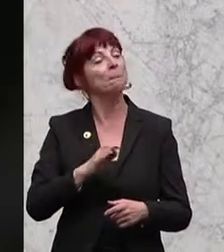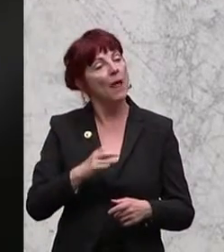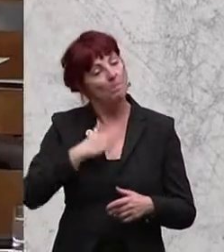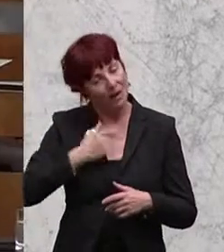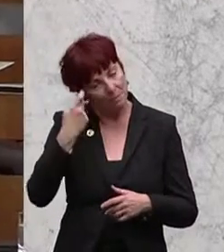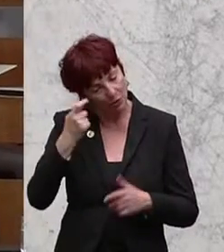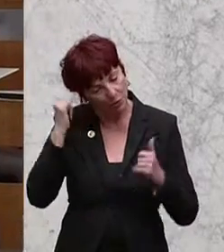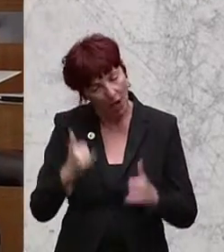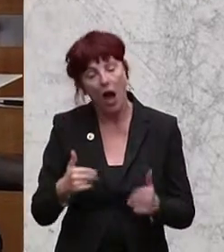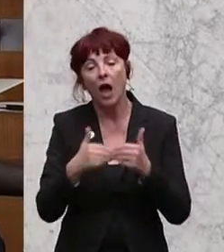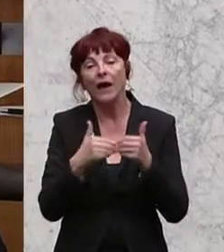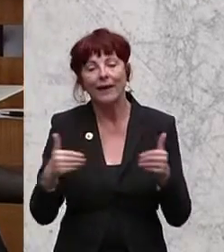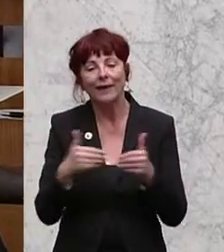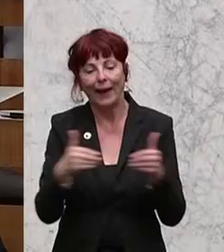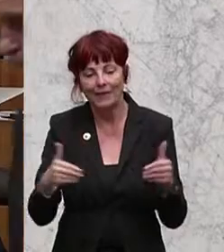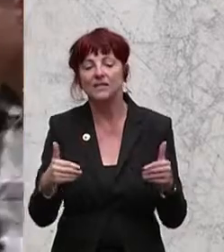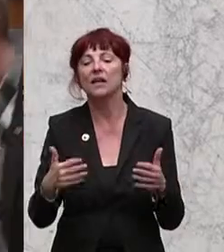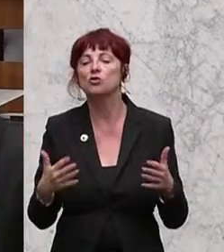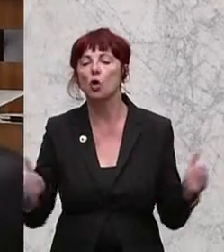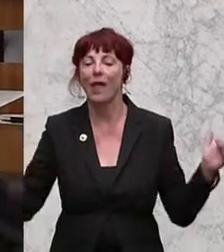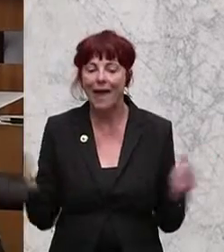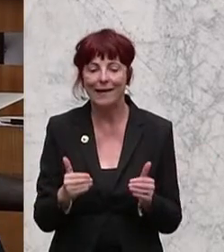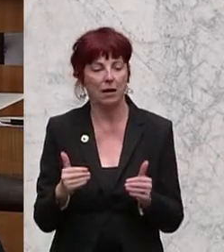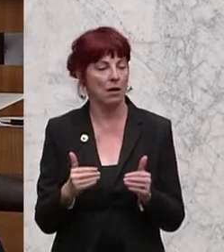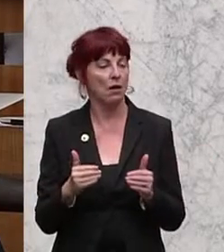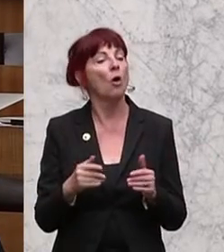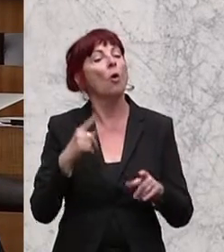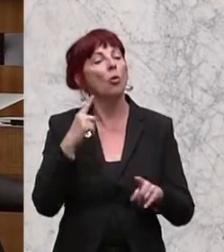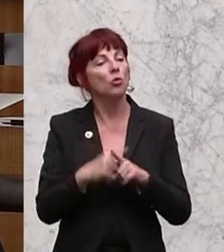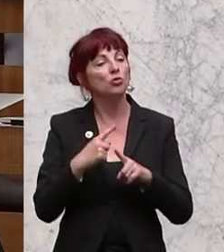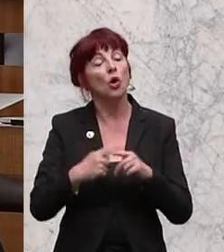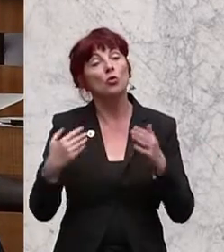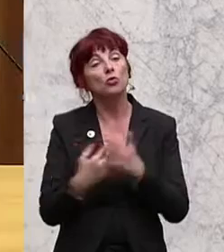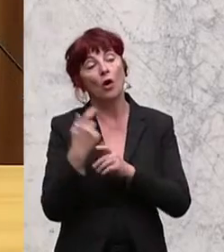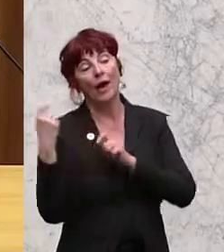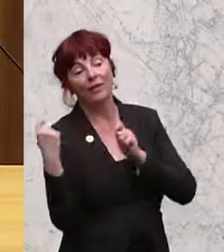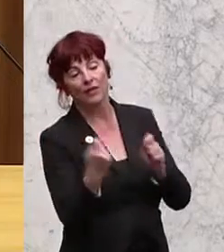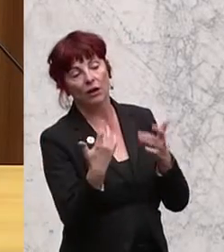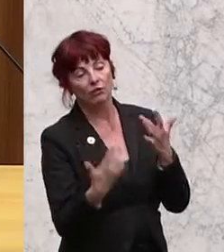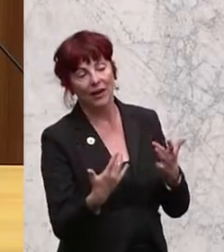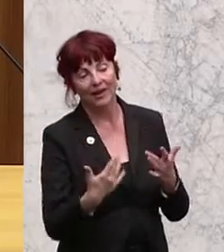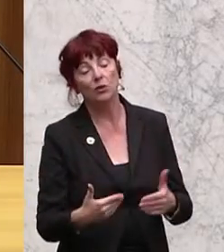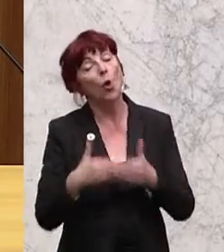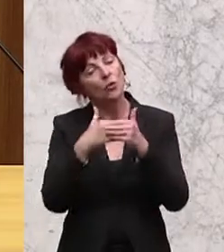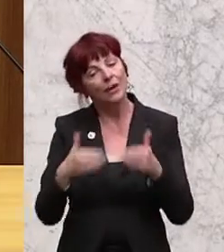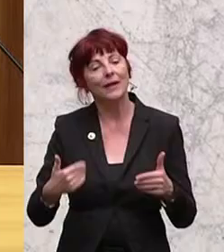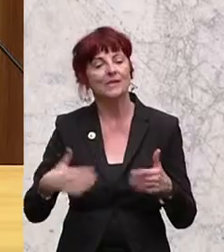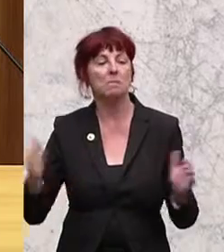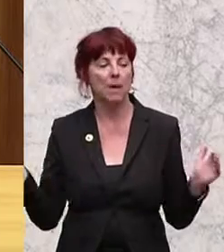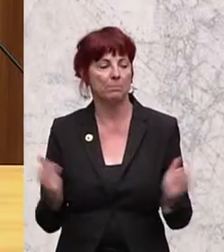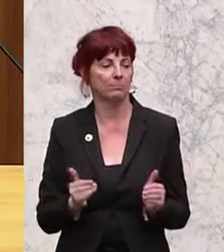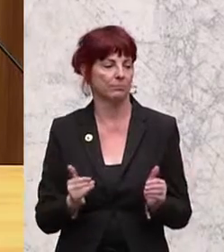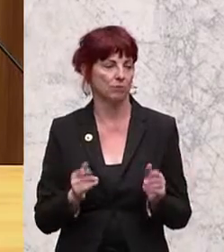gesetzt sind, sozusagen ihre Verpflichtungen ernst zu nehmen und vielleicht auch einen Neuantrag stellen, vielleicht auch ihre Grenzen dann enger definieren.